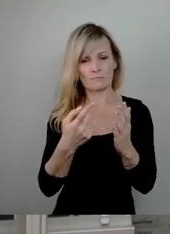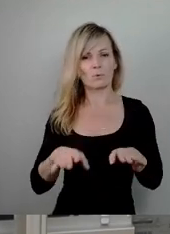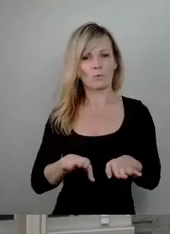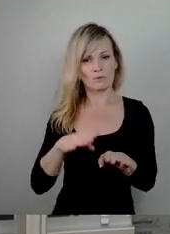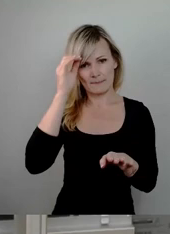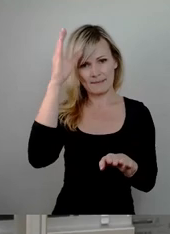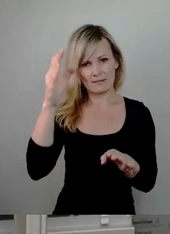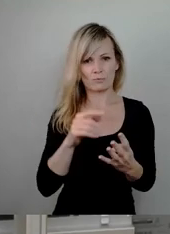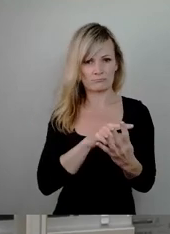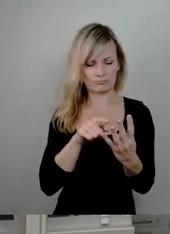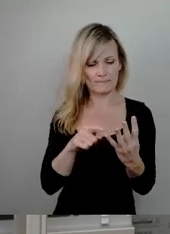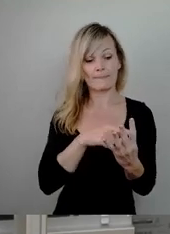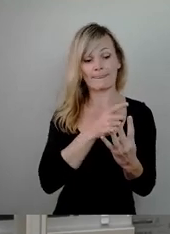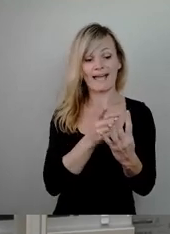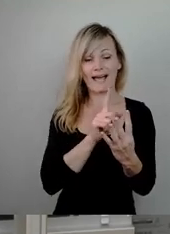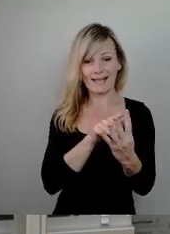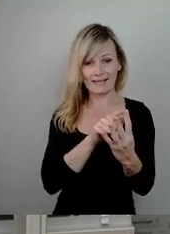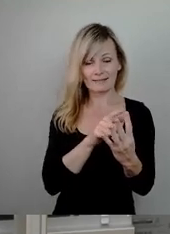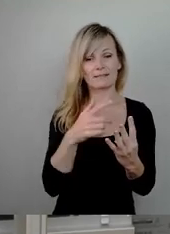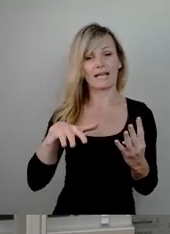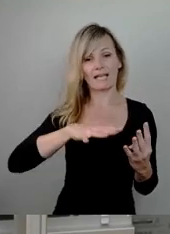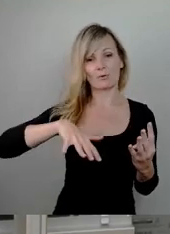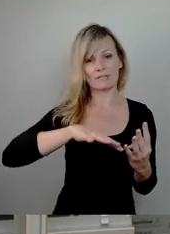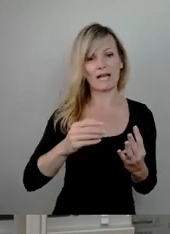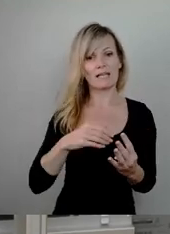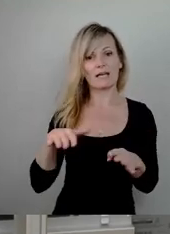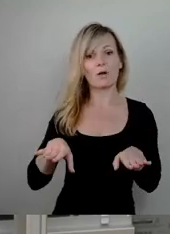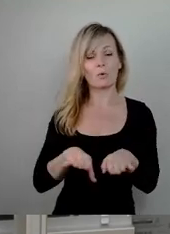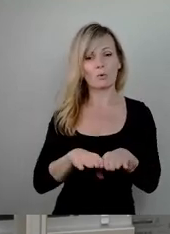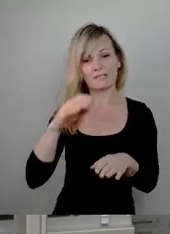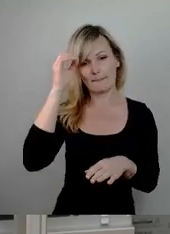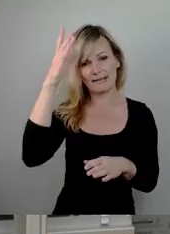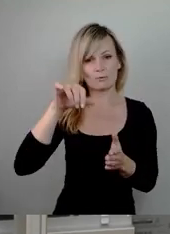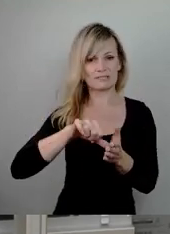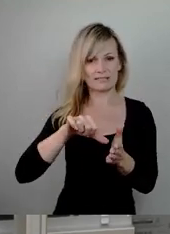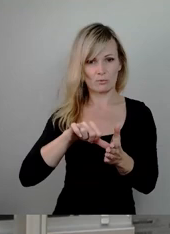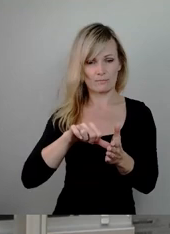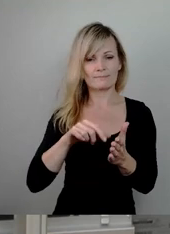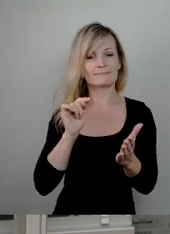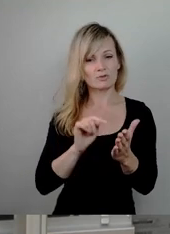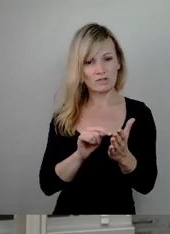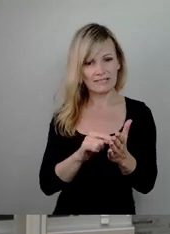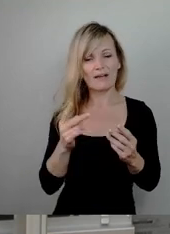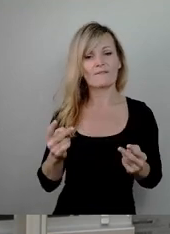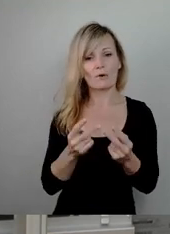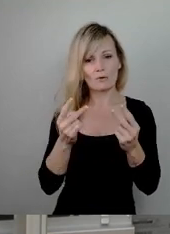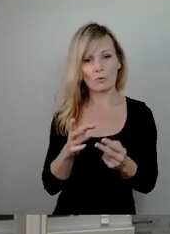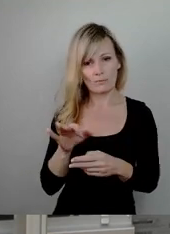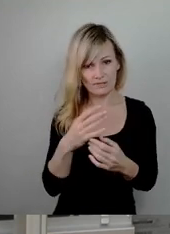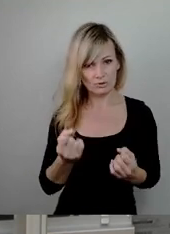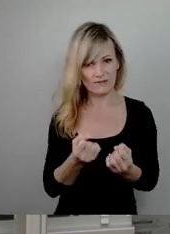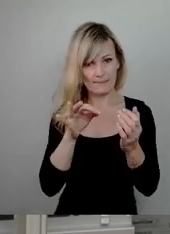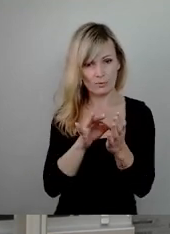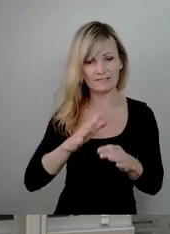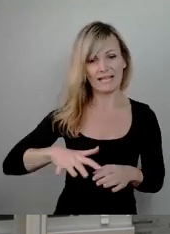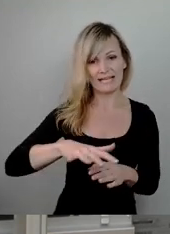regionaler Grundbildungszentren formuliert sie dabei eine Maßgabe, wonach die Förderung mit Schwerpunkt auf dem ländlichen Raum erfolgen